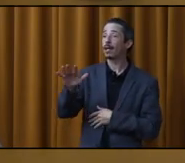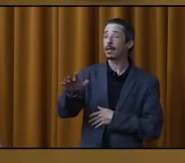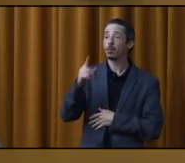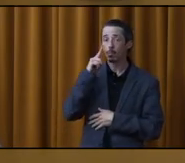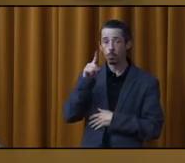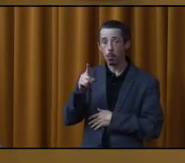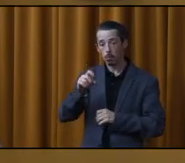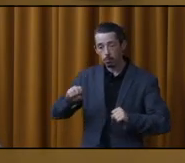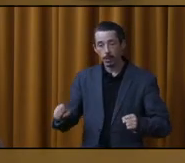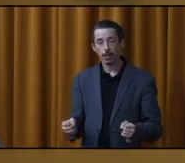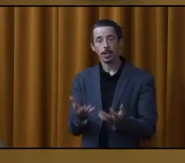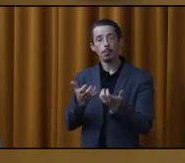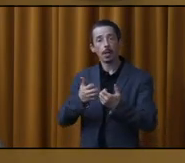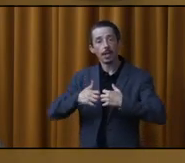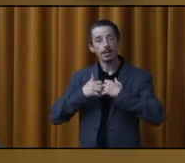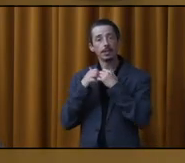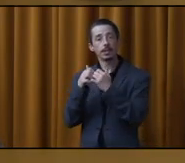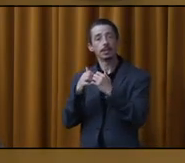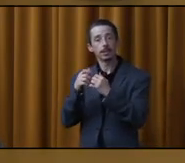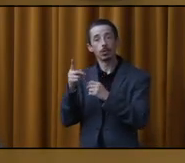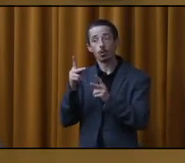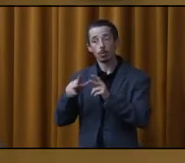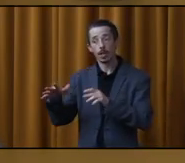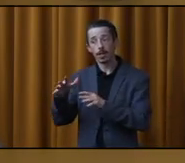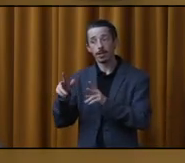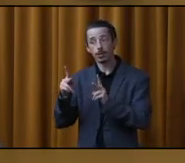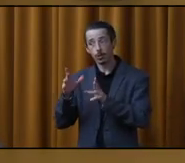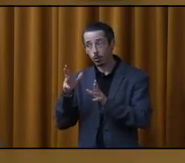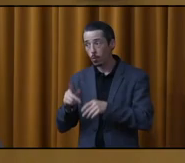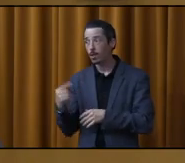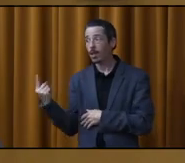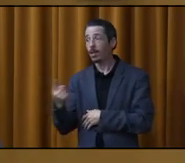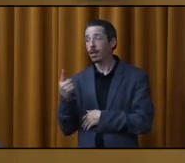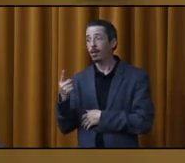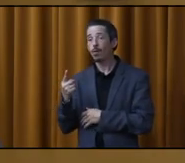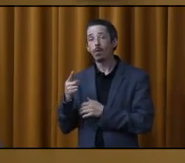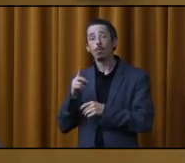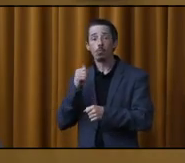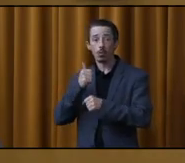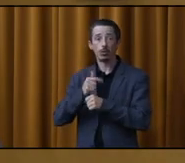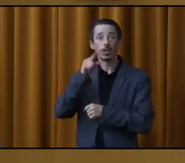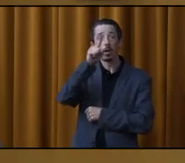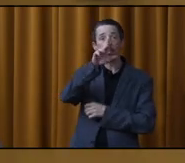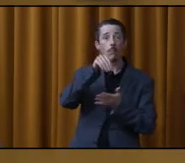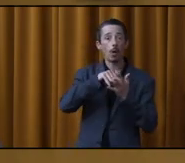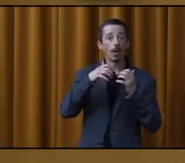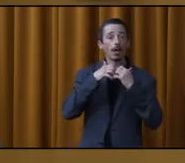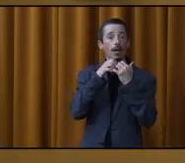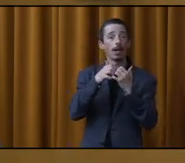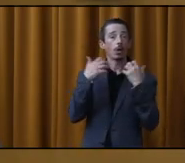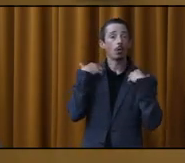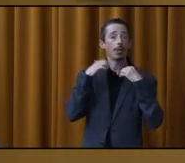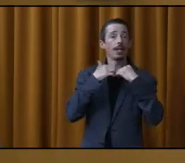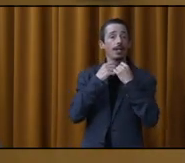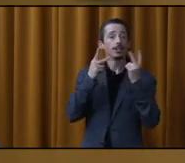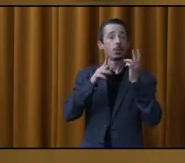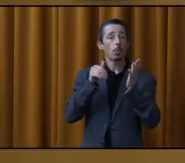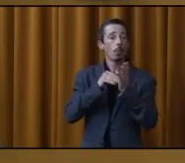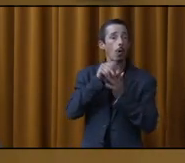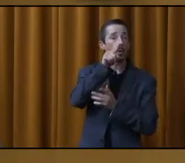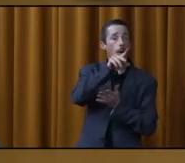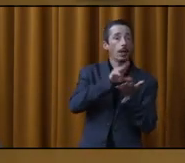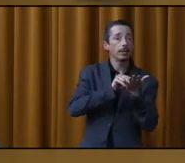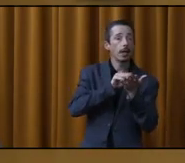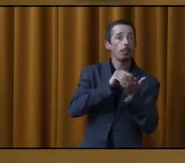place des mécanismes. Les comités citoyens, on a une fonctionnaire par le fait même de Montréal qui fonctionne très bien, mais les comités citoyens aussi, des exemples qui